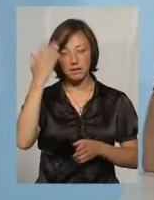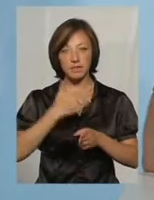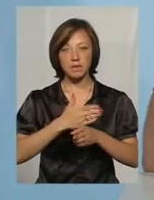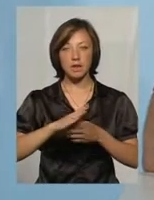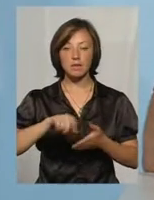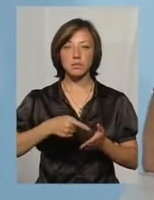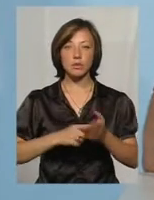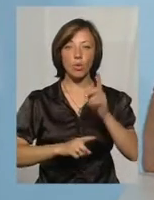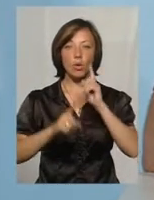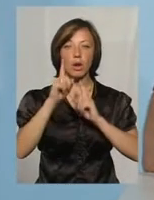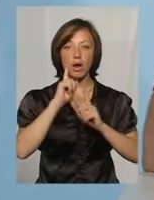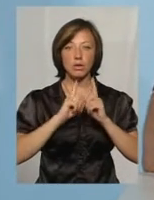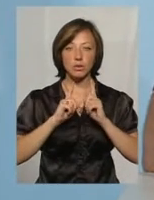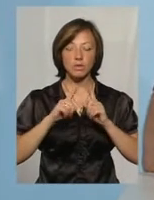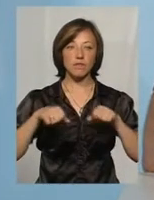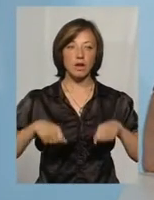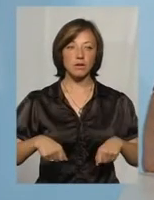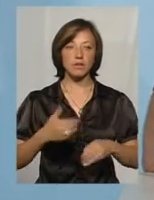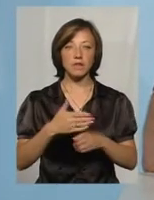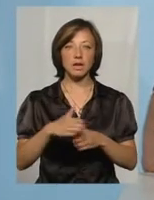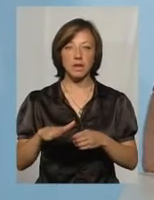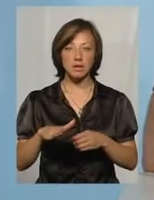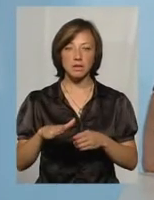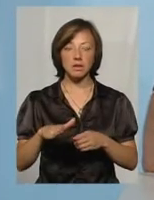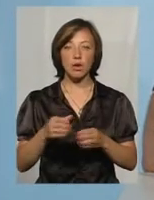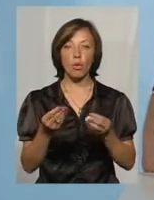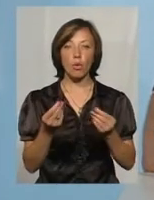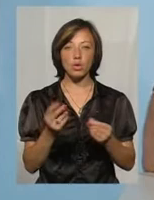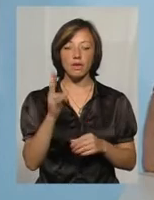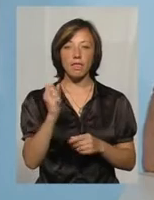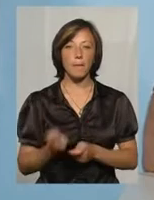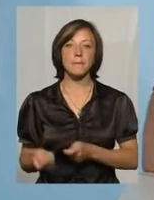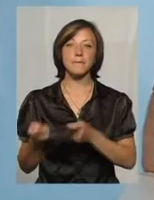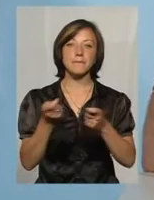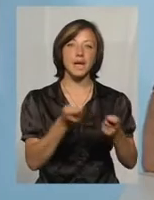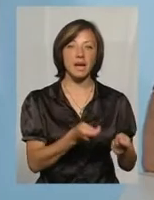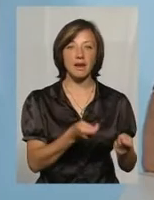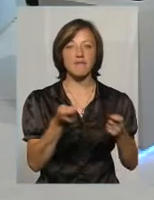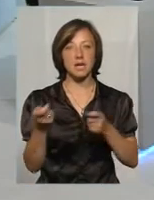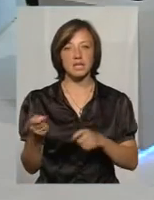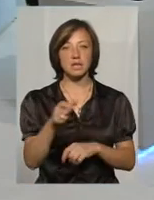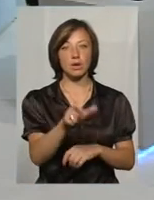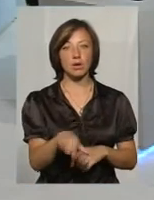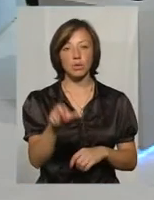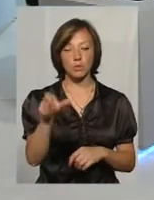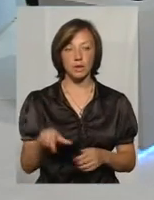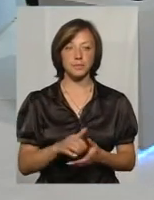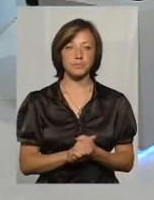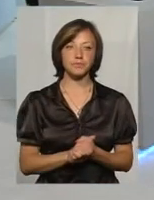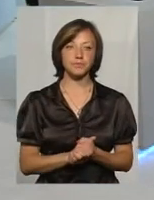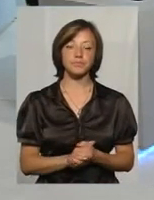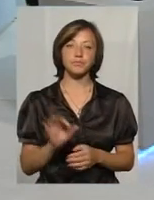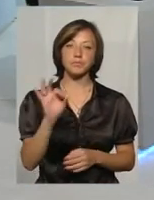міською владою певні кошти на транспортування. Дещо в плані